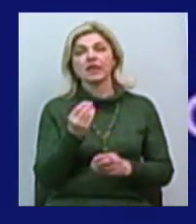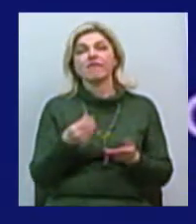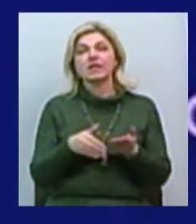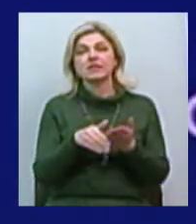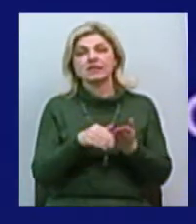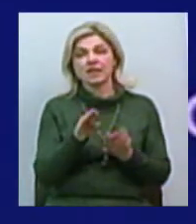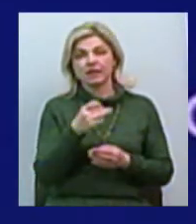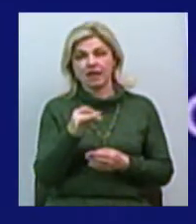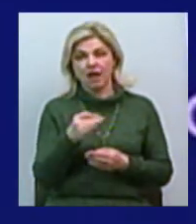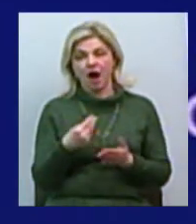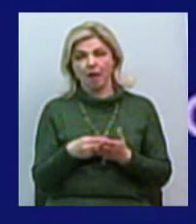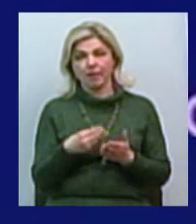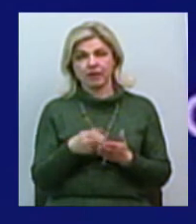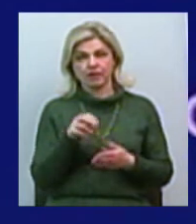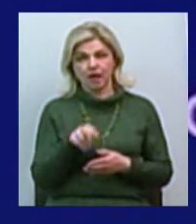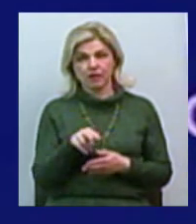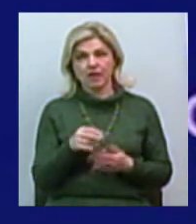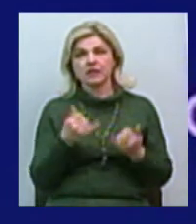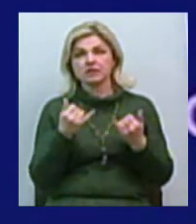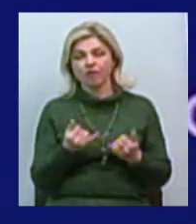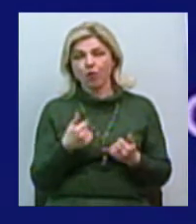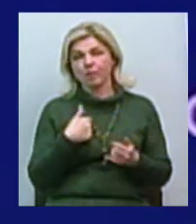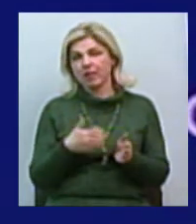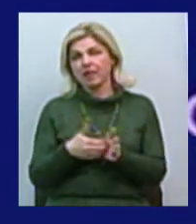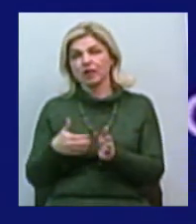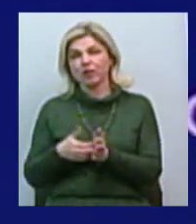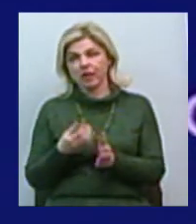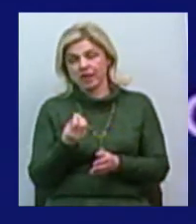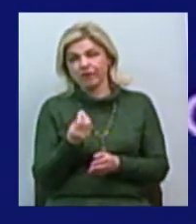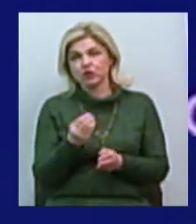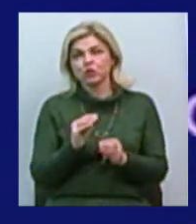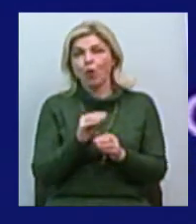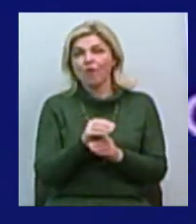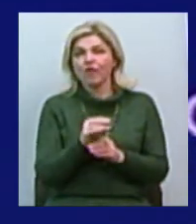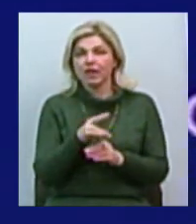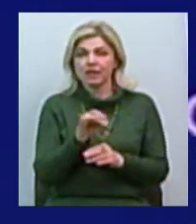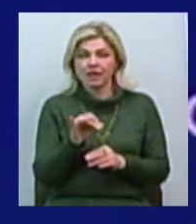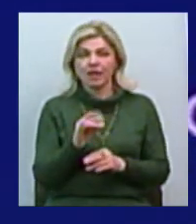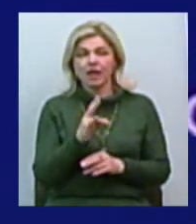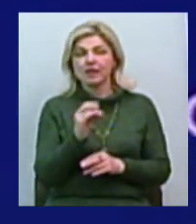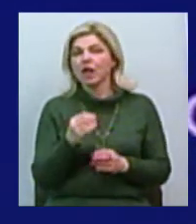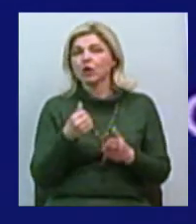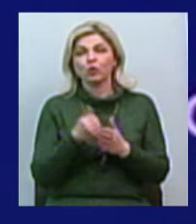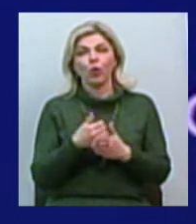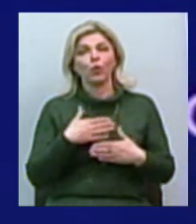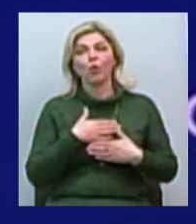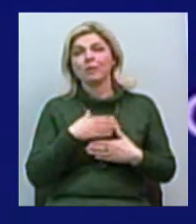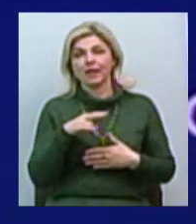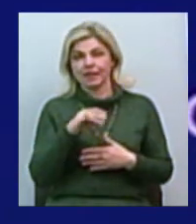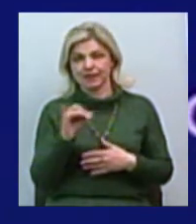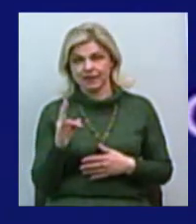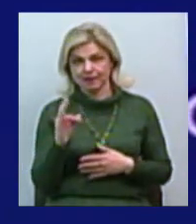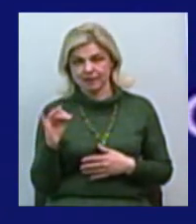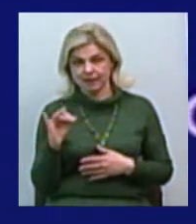недоінвестовані і недолюблені. Та